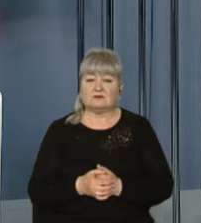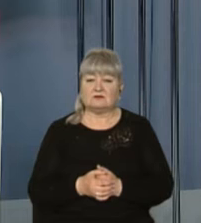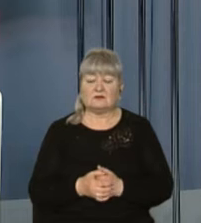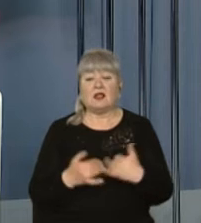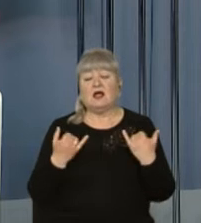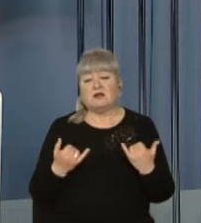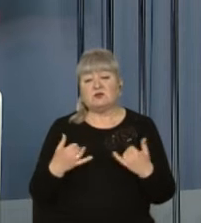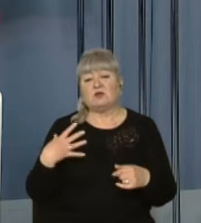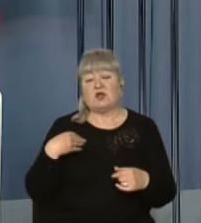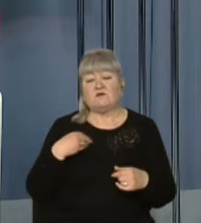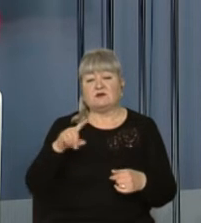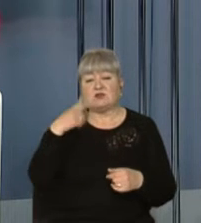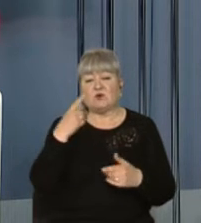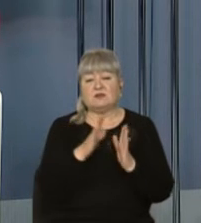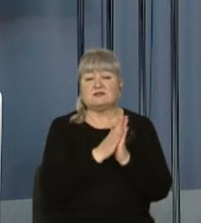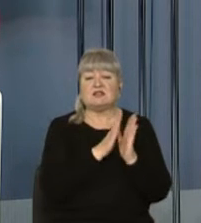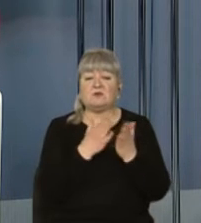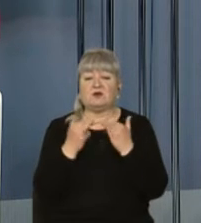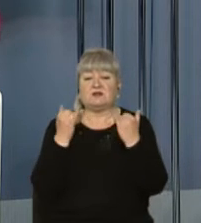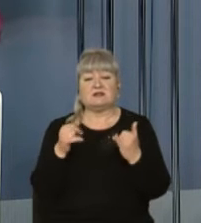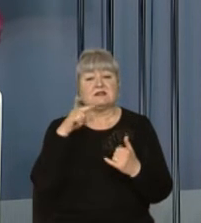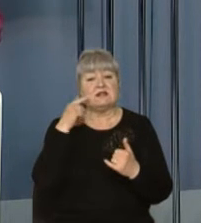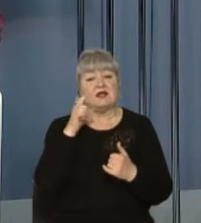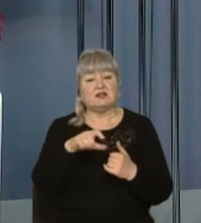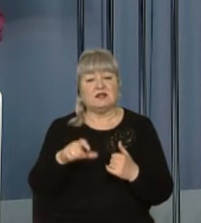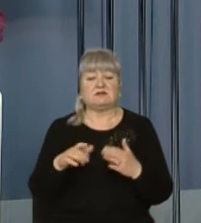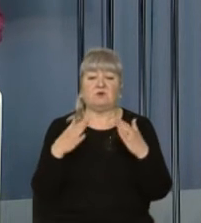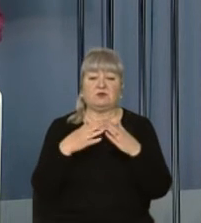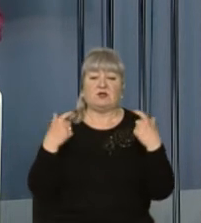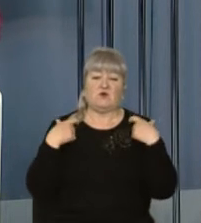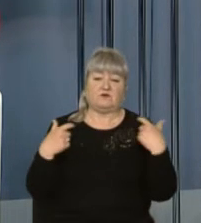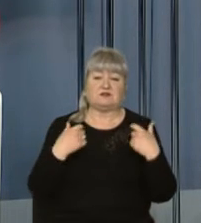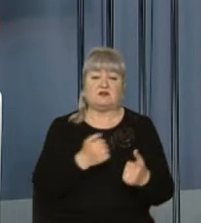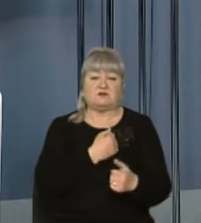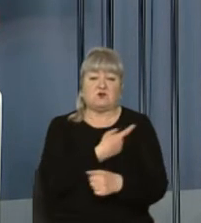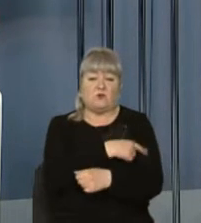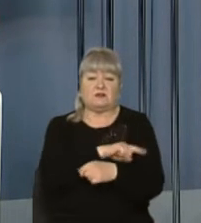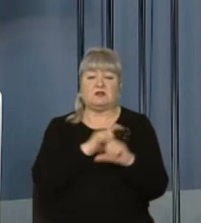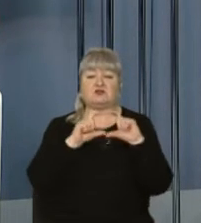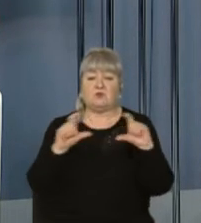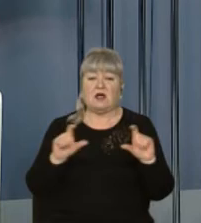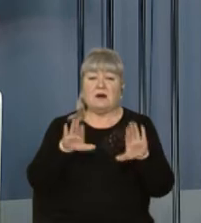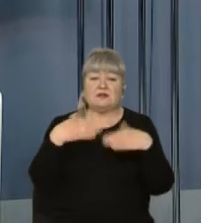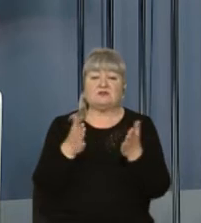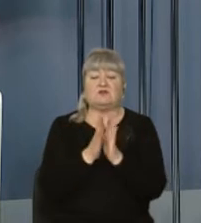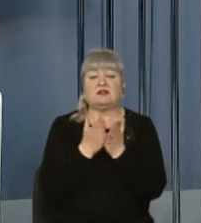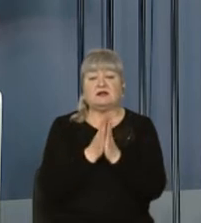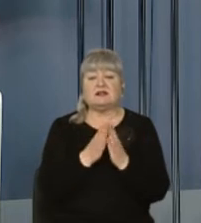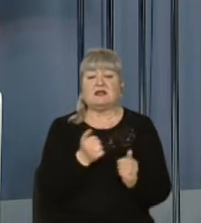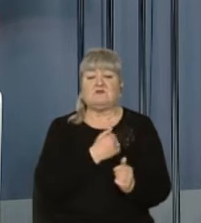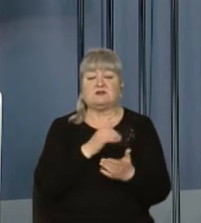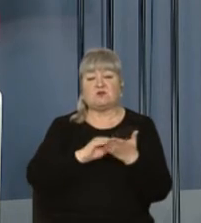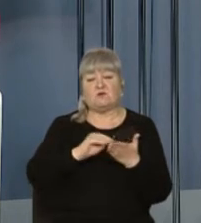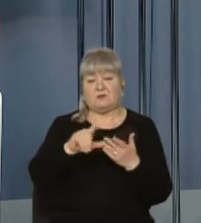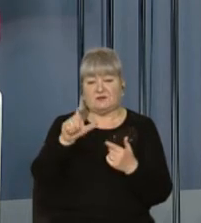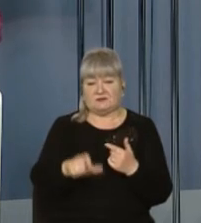Сьогодні у Львівській обласній бібліотеці для юнацтва, в будинку офіцерів та у військово-медичному госпіталі презентували книги військові письменники.